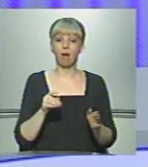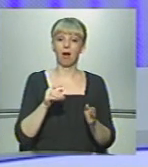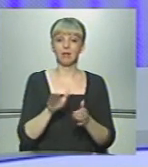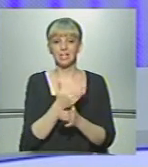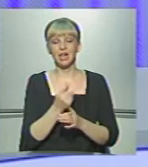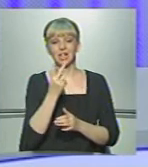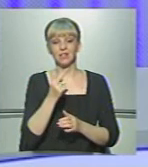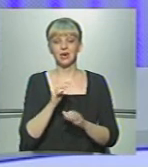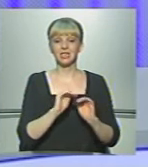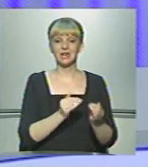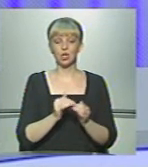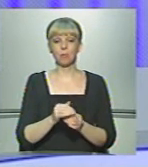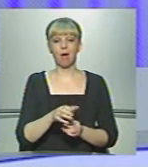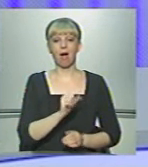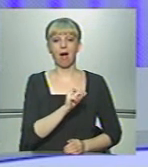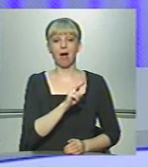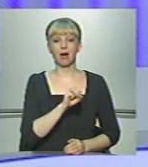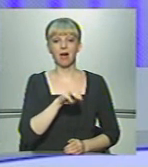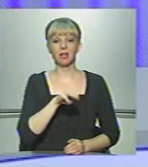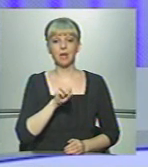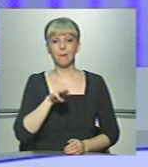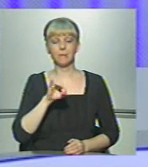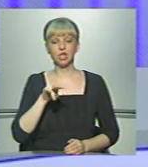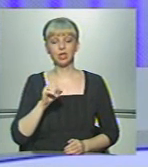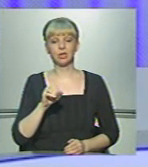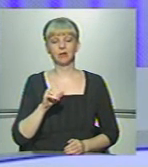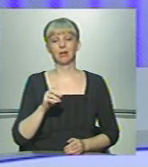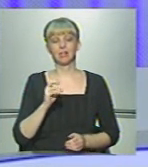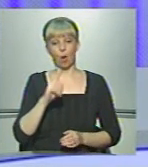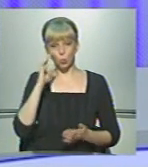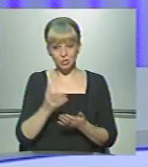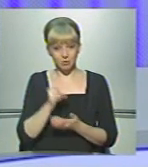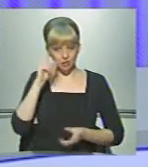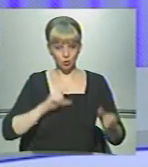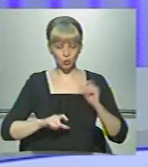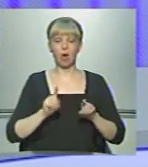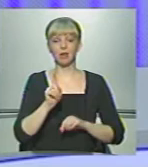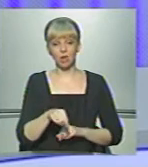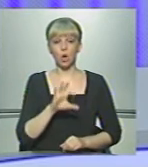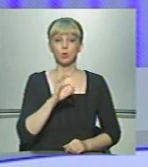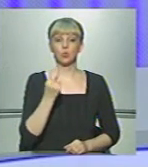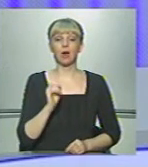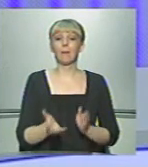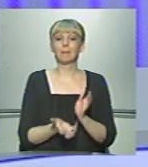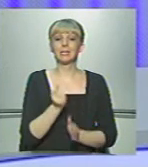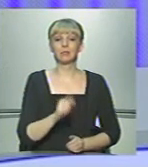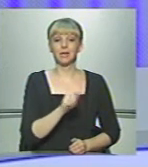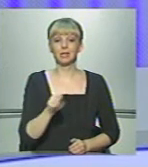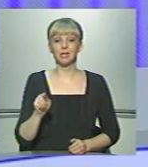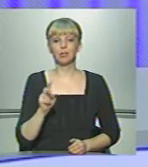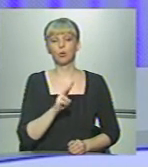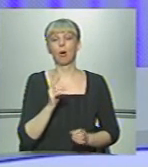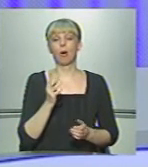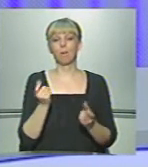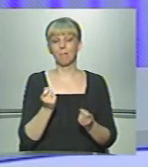на дві складові – академічні стипендії для найуспішніших спудерів, а також соціальні, як підтримка для тих, хто із